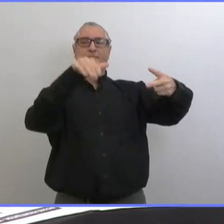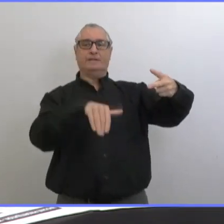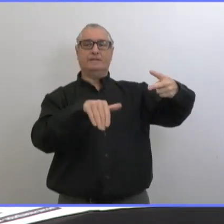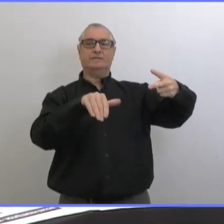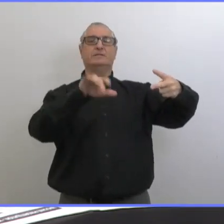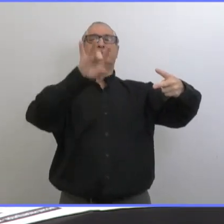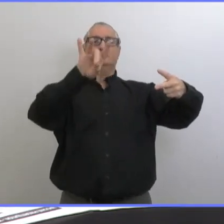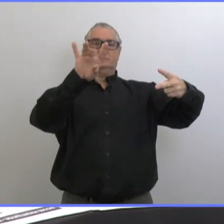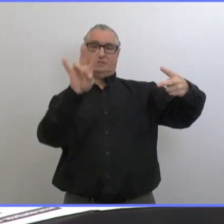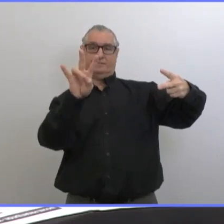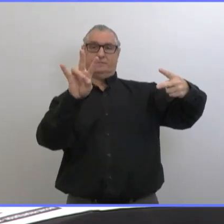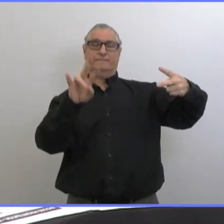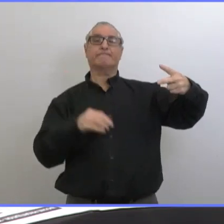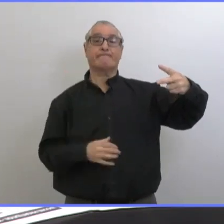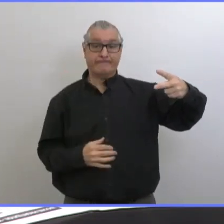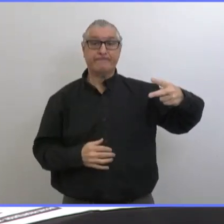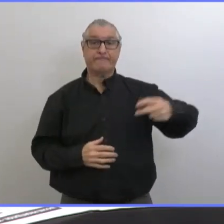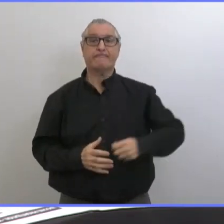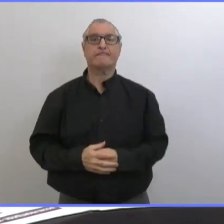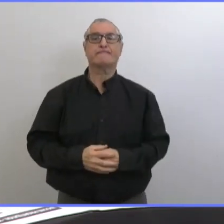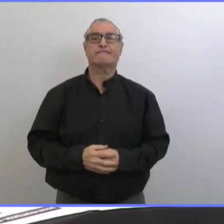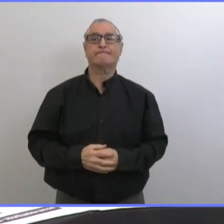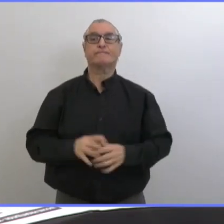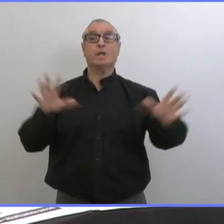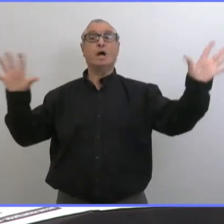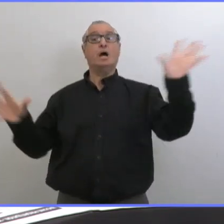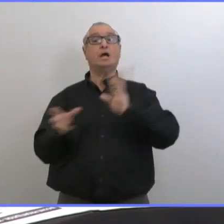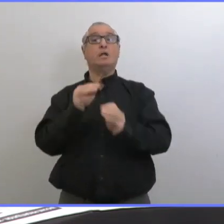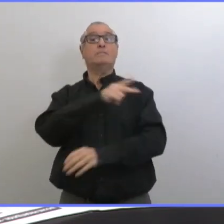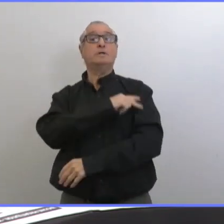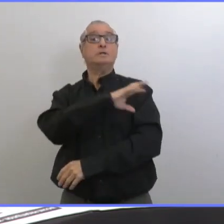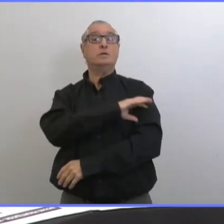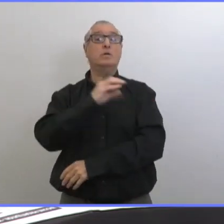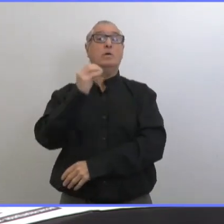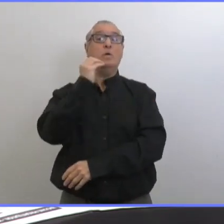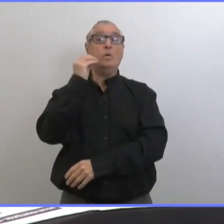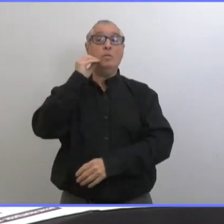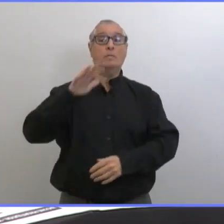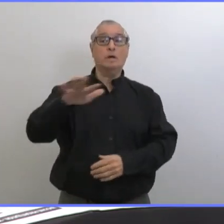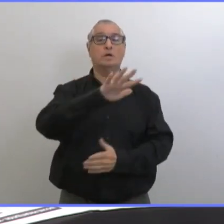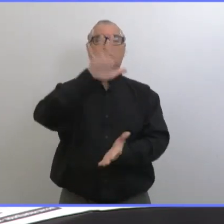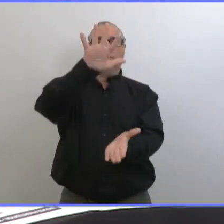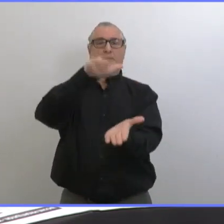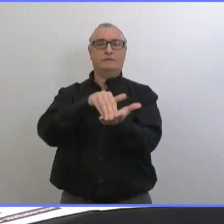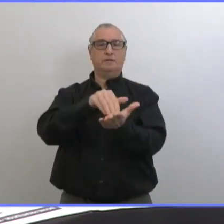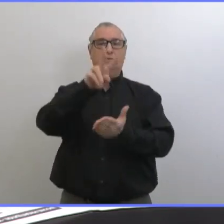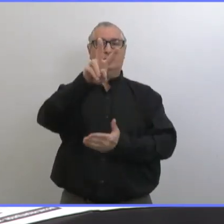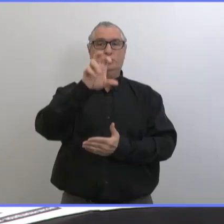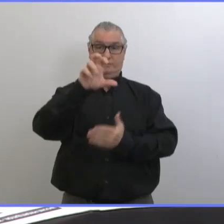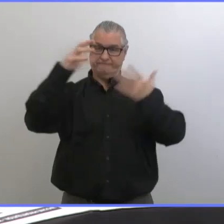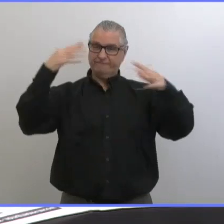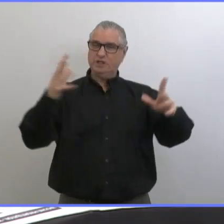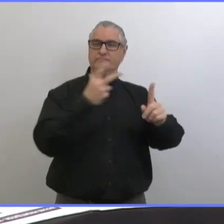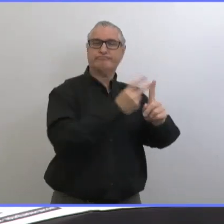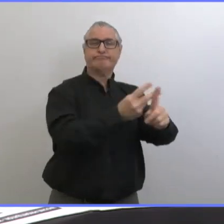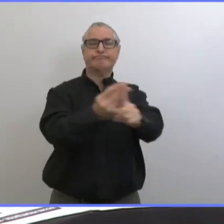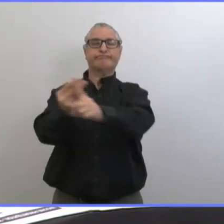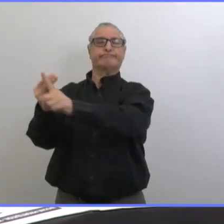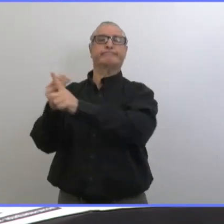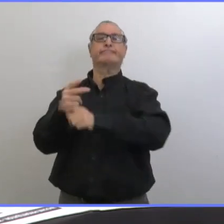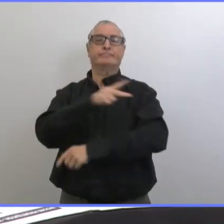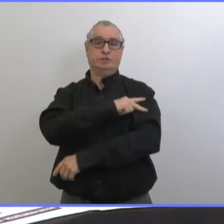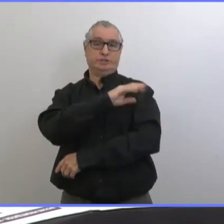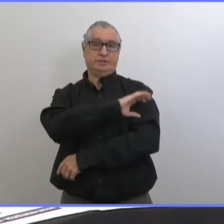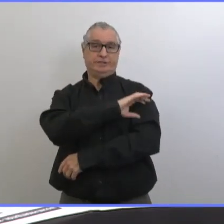pour les résidents de foyers personnels cette semaine et j'aurai plus de détails bientôt. Ce que je peux vous dire, c'est qu'à la fin de la journée